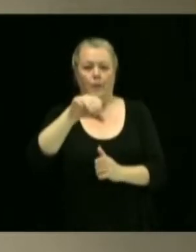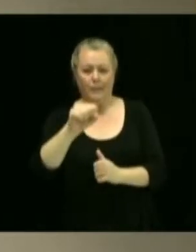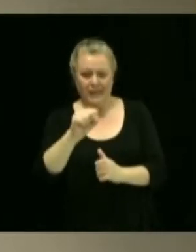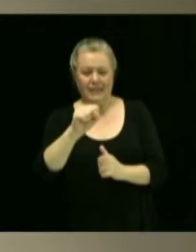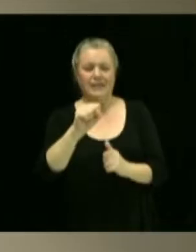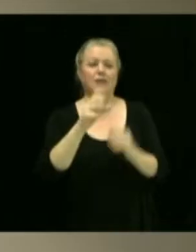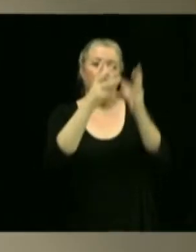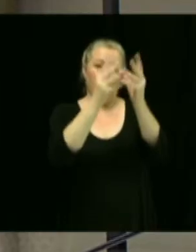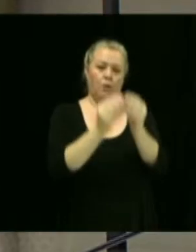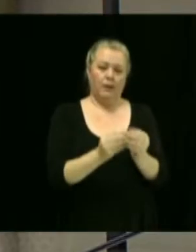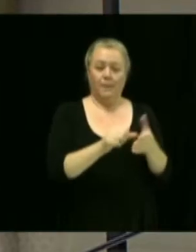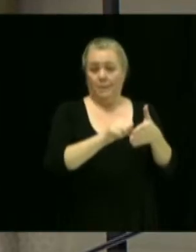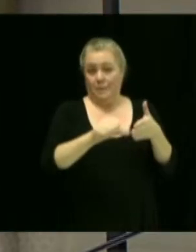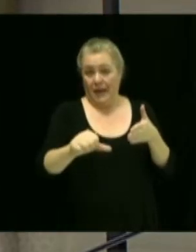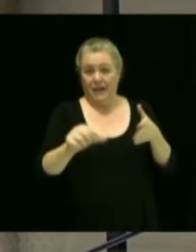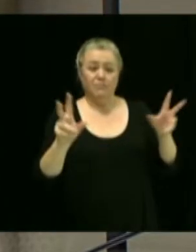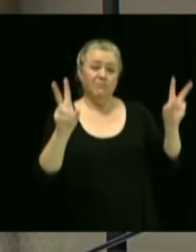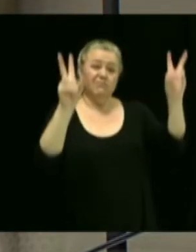Oui.